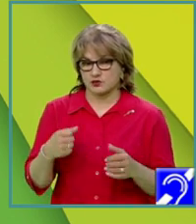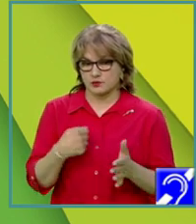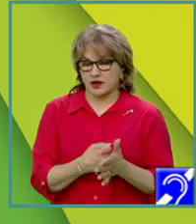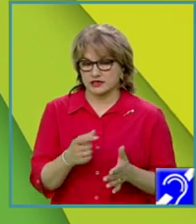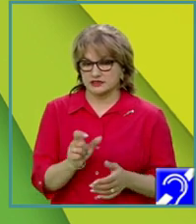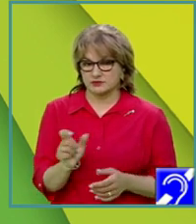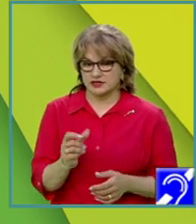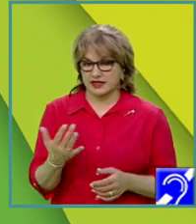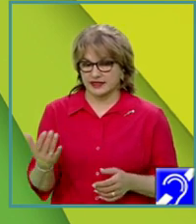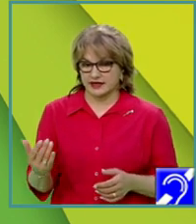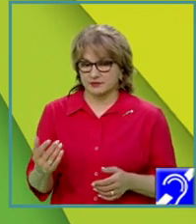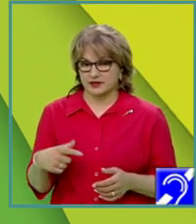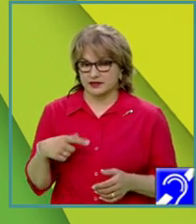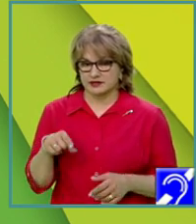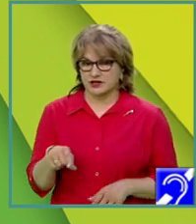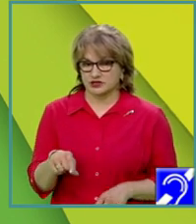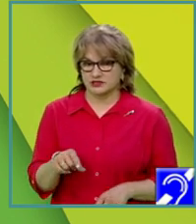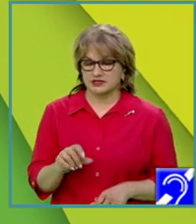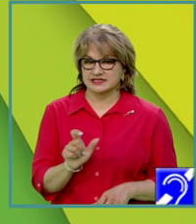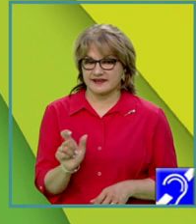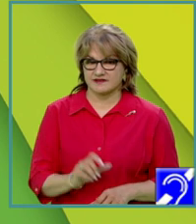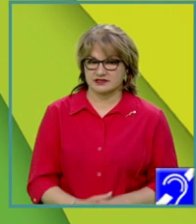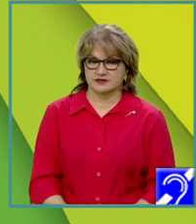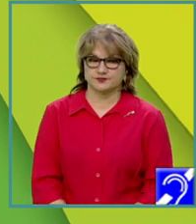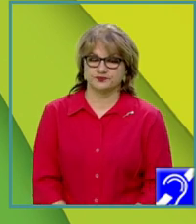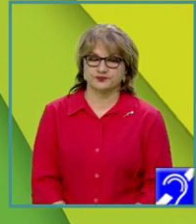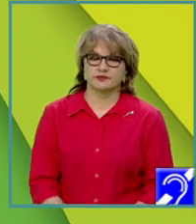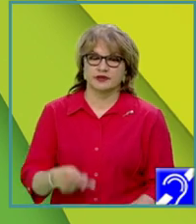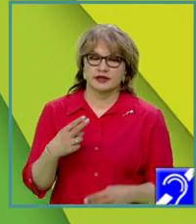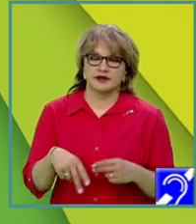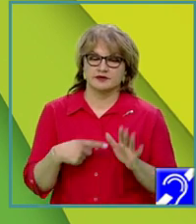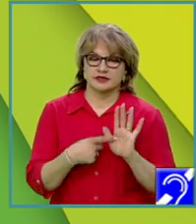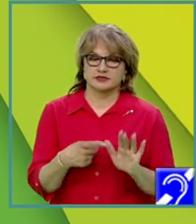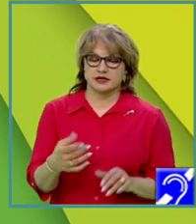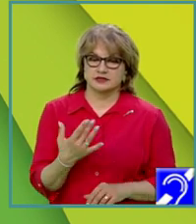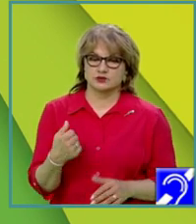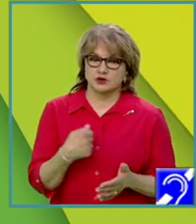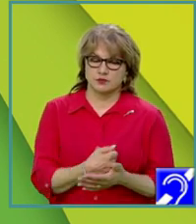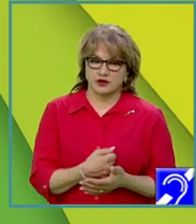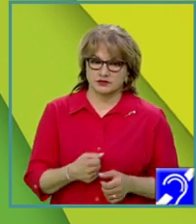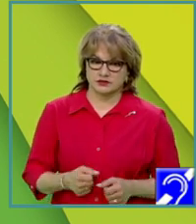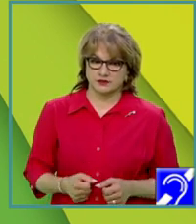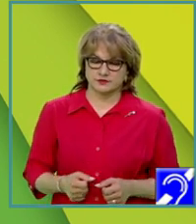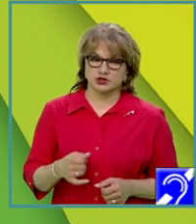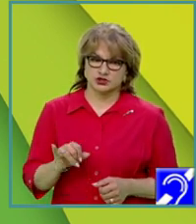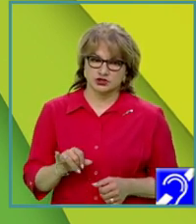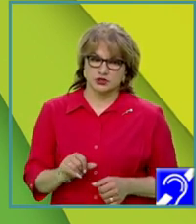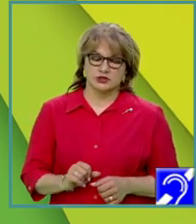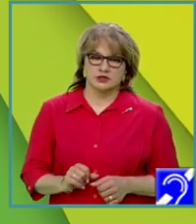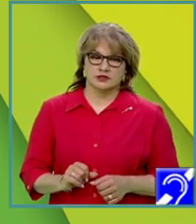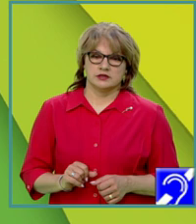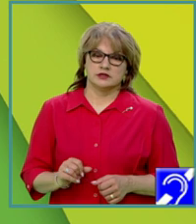termeni aflați într-o astfel de secvență. La final, se afișează numărul maxim și, de asemenea,